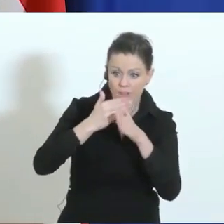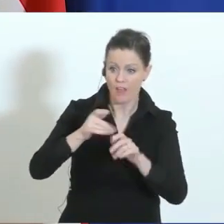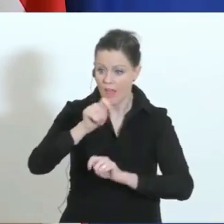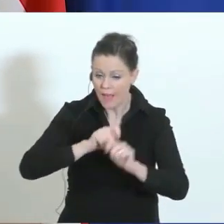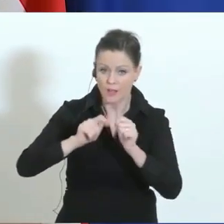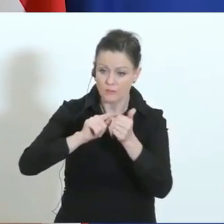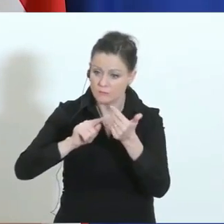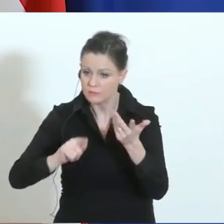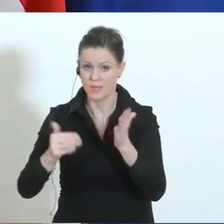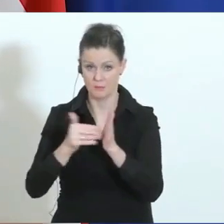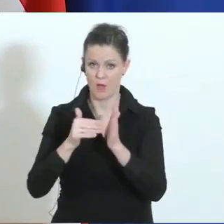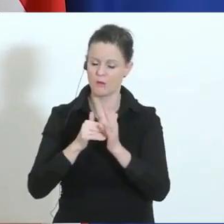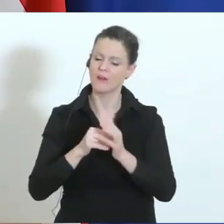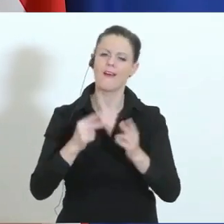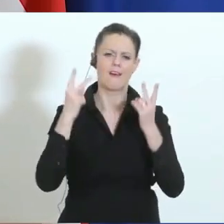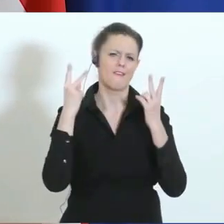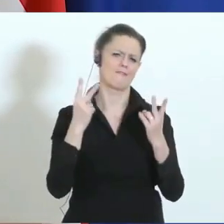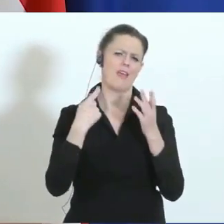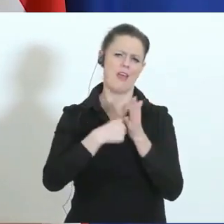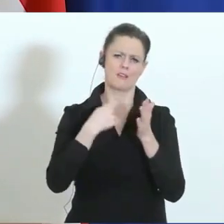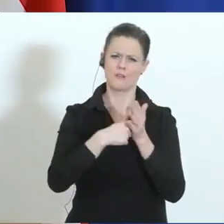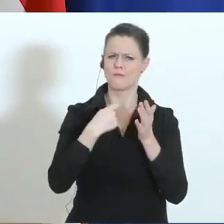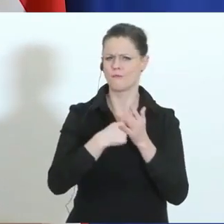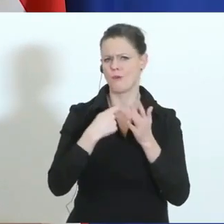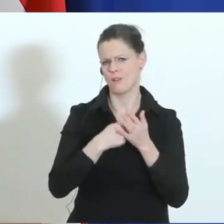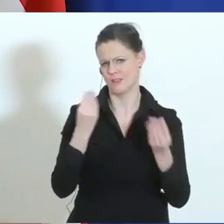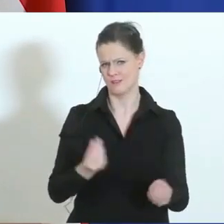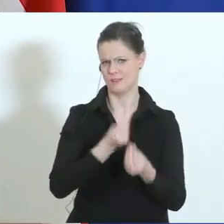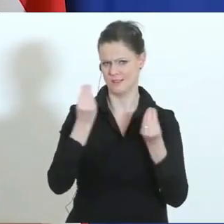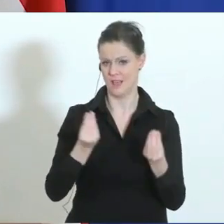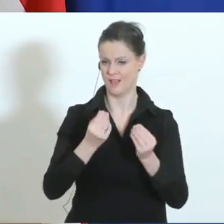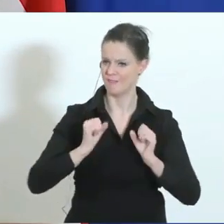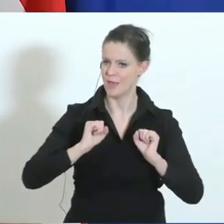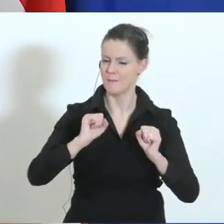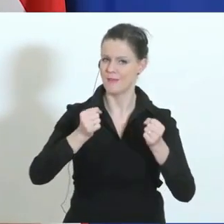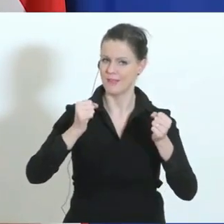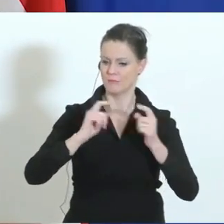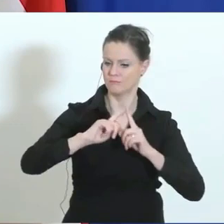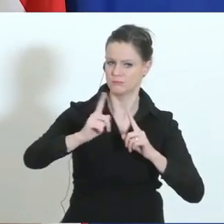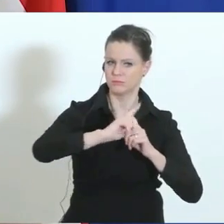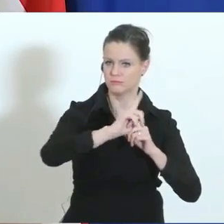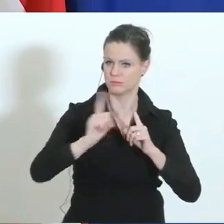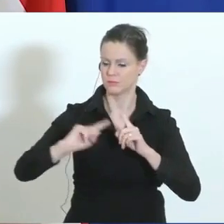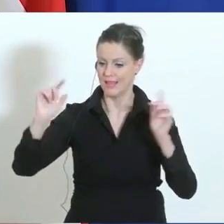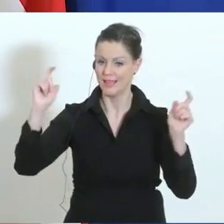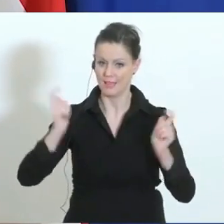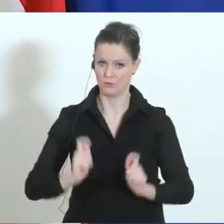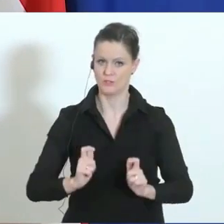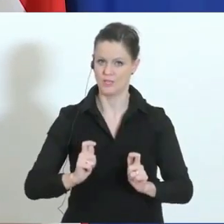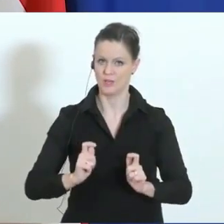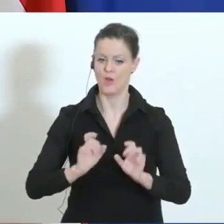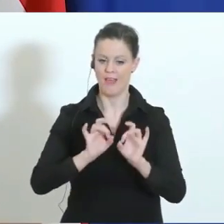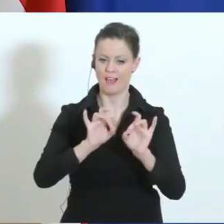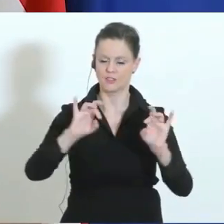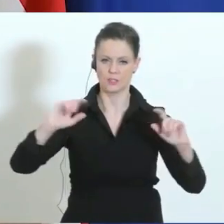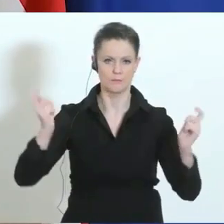Weil das ist ein wertvoller Beitrag, auch da Bewegung zu reduzieren und Ansteckungsrisiken zu verringern. Dieses